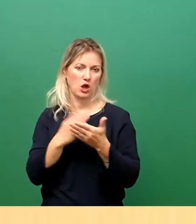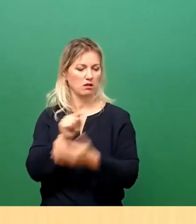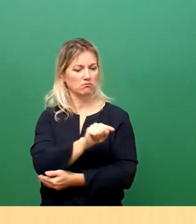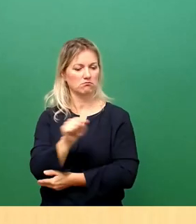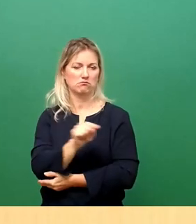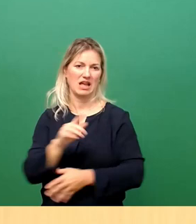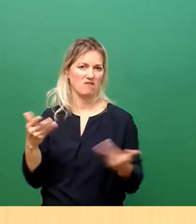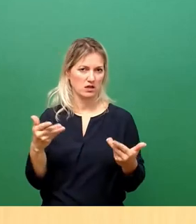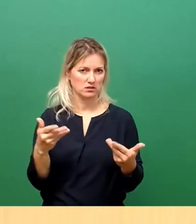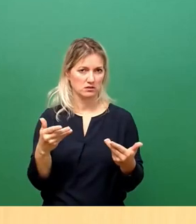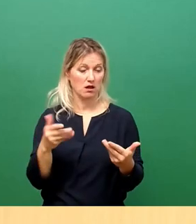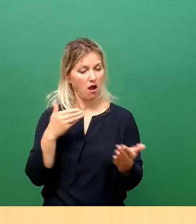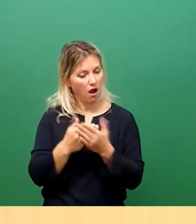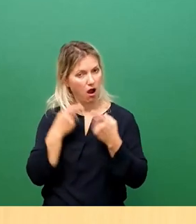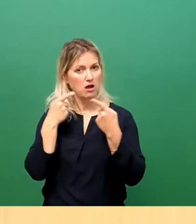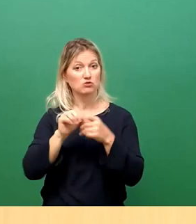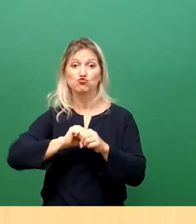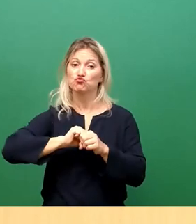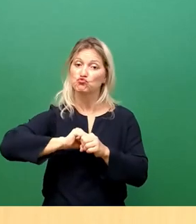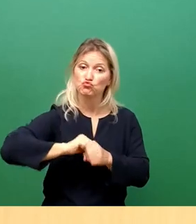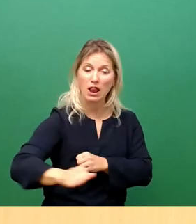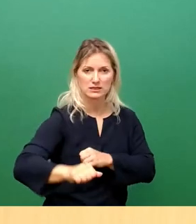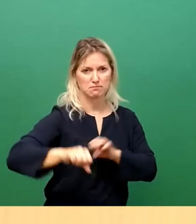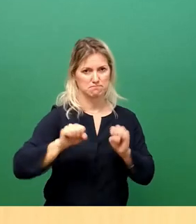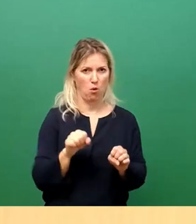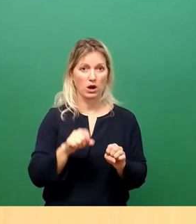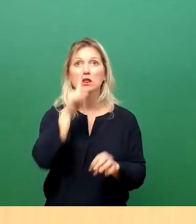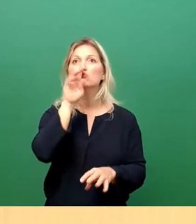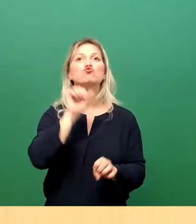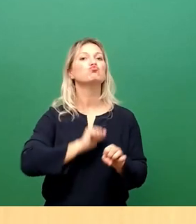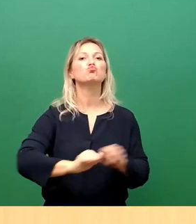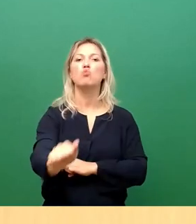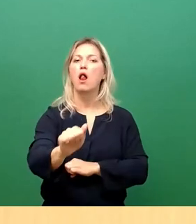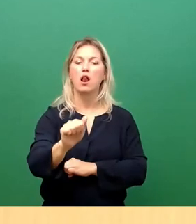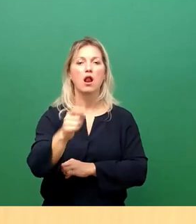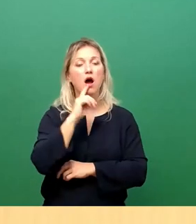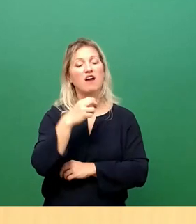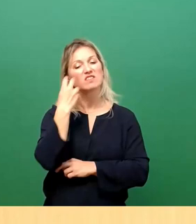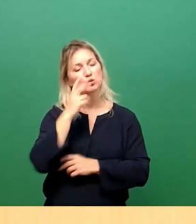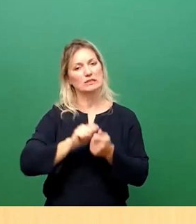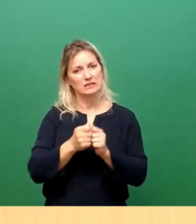und nicht schnell, sondern schnellstmöglich eine sanierte Königsbrücker Straße bekommen. Vielen Dank.